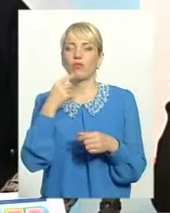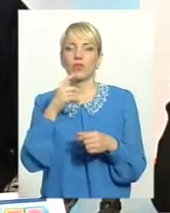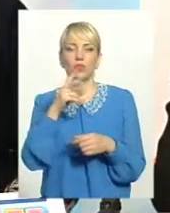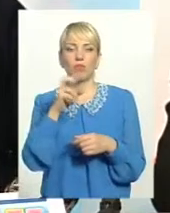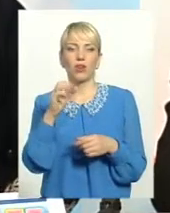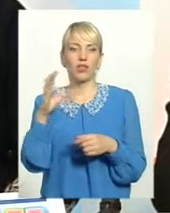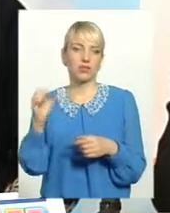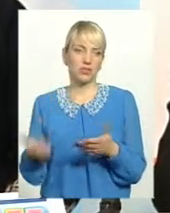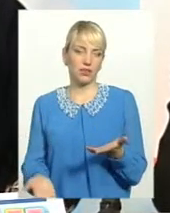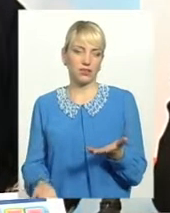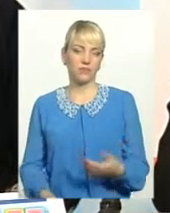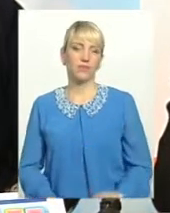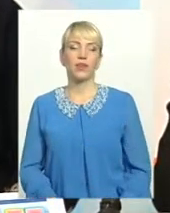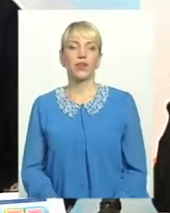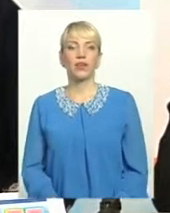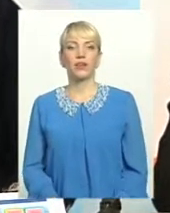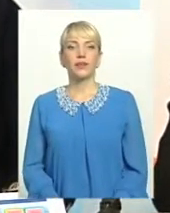реєстратори. Звичайно.